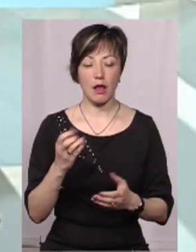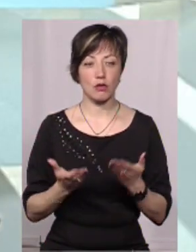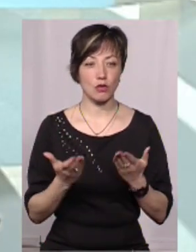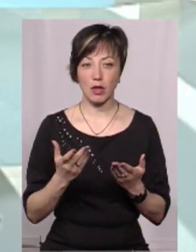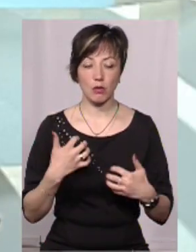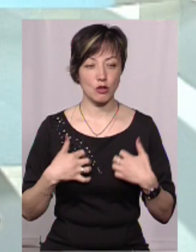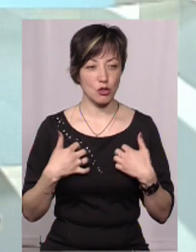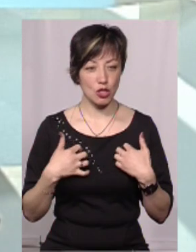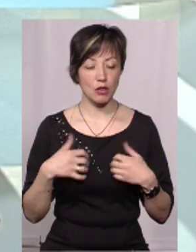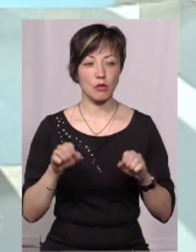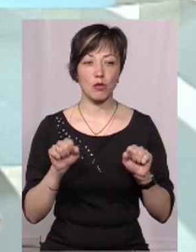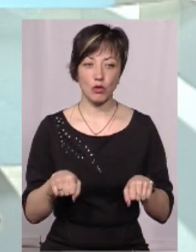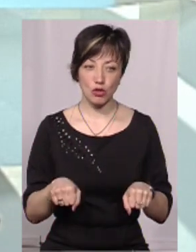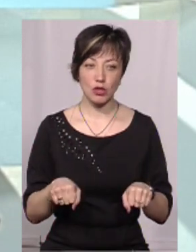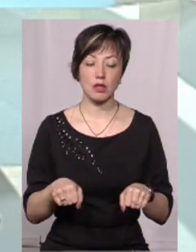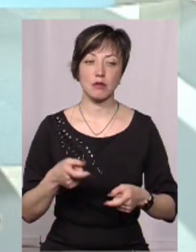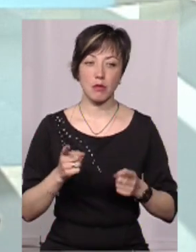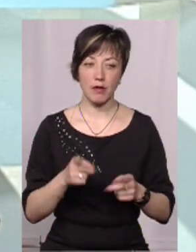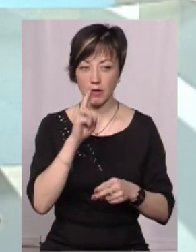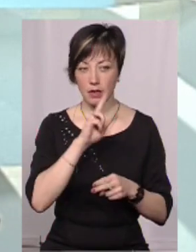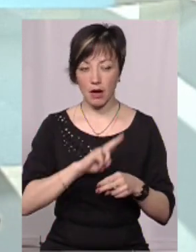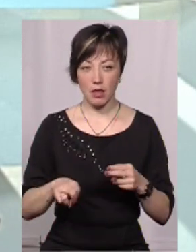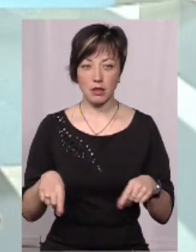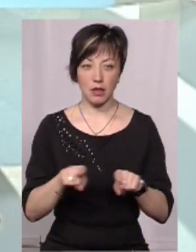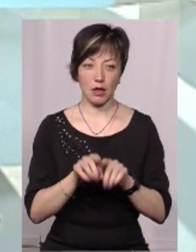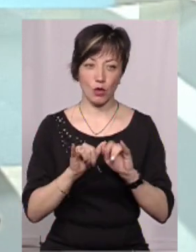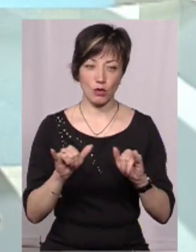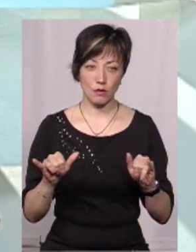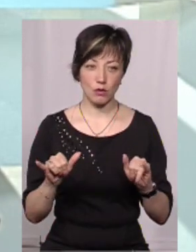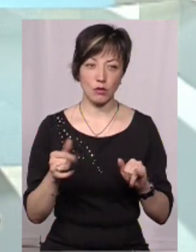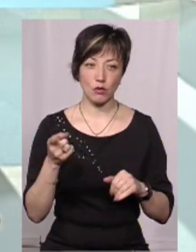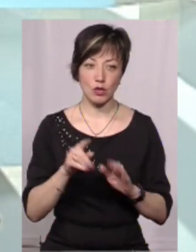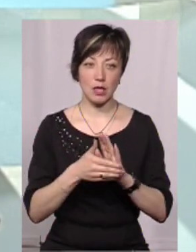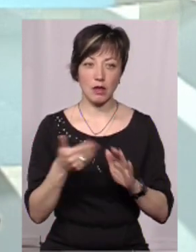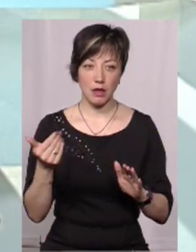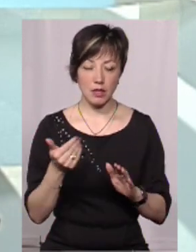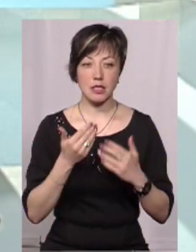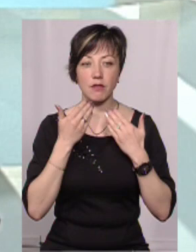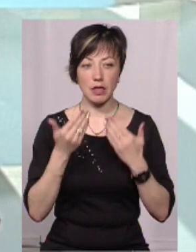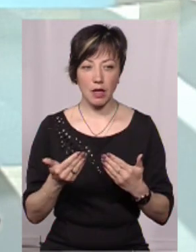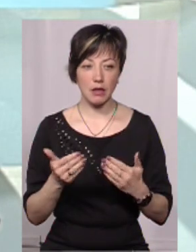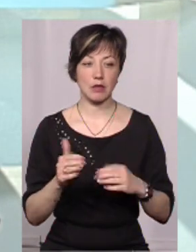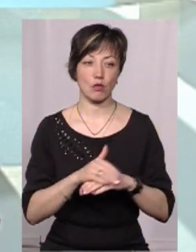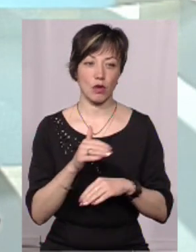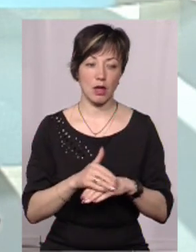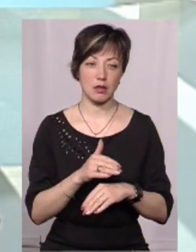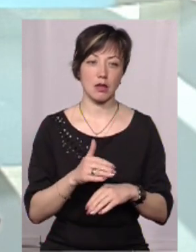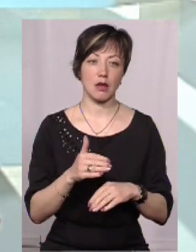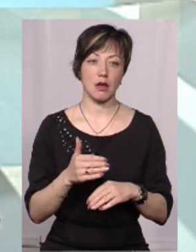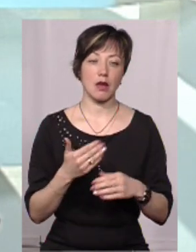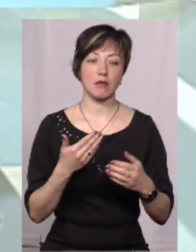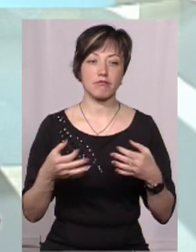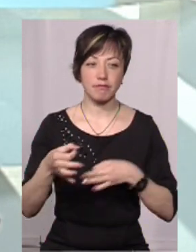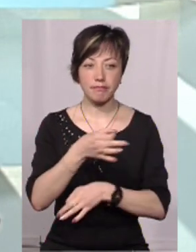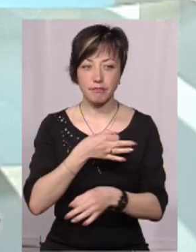якщо не поспішити, то можна справді втратити такий розвиток. Тому закликаю, звертайтеся, будь ласка, находьте